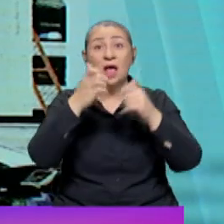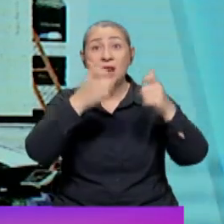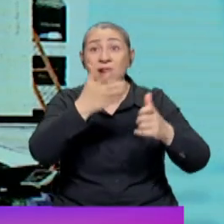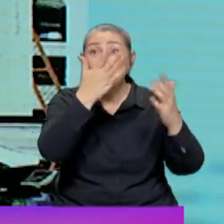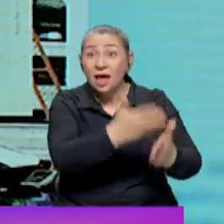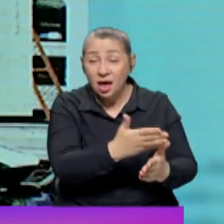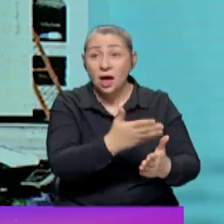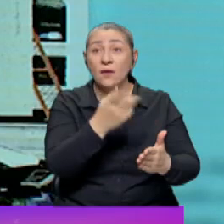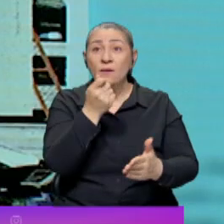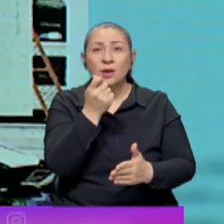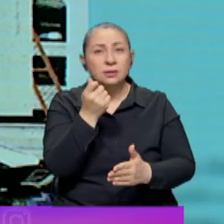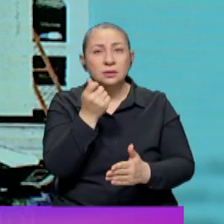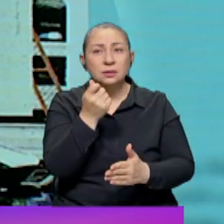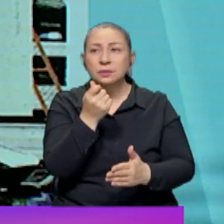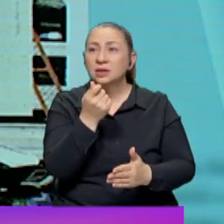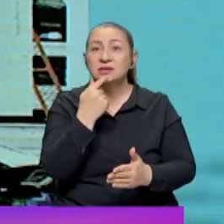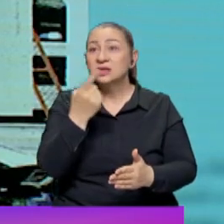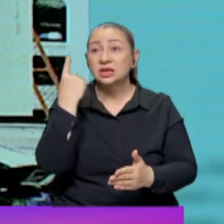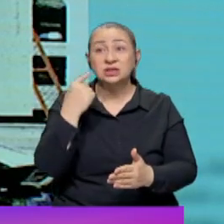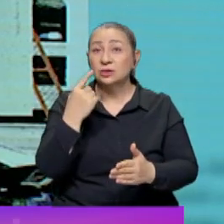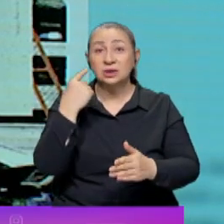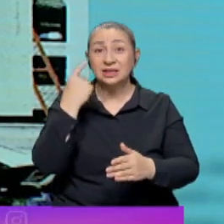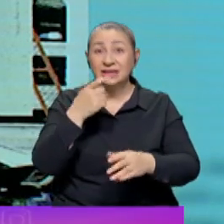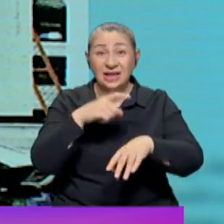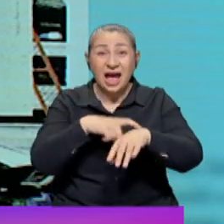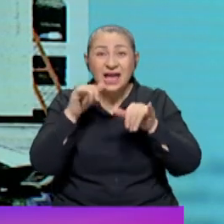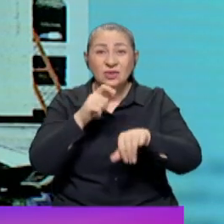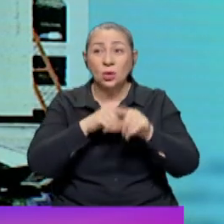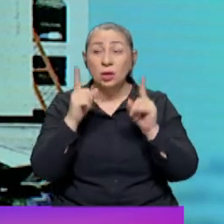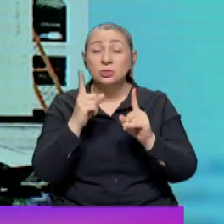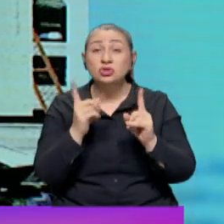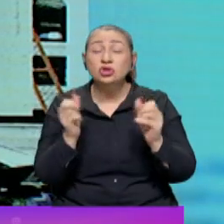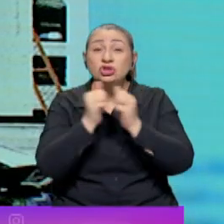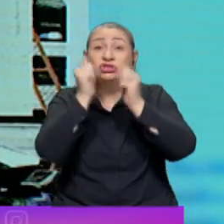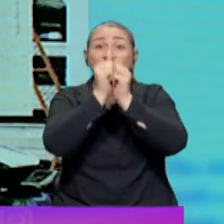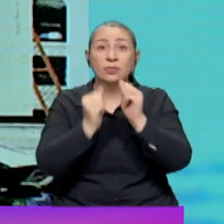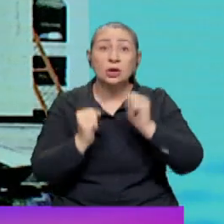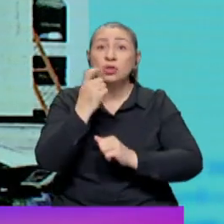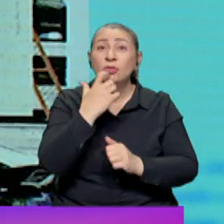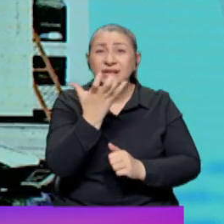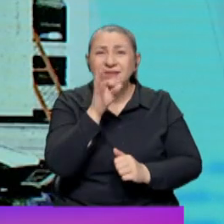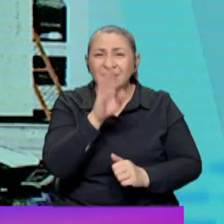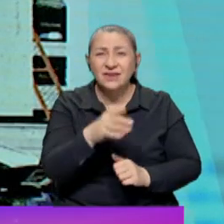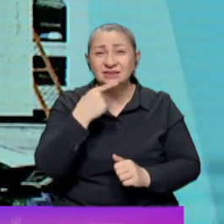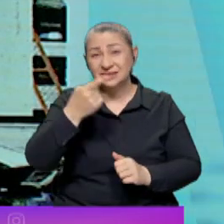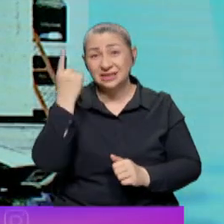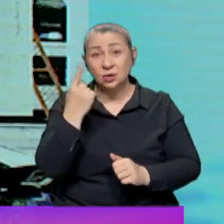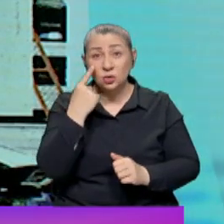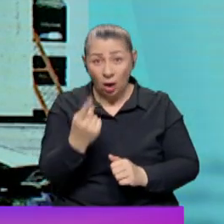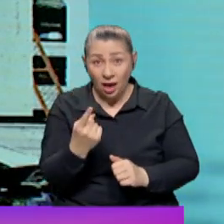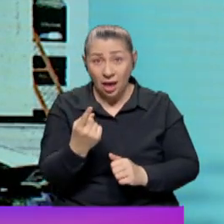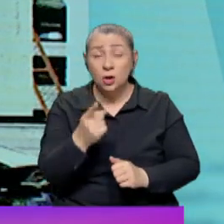hallerinde fiyatlar geçen yılın aynı dönemine göre misliyle arttı. Sadece domatesin fiyatı geçen yıla